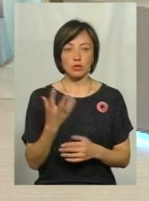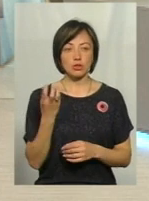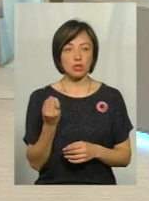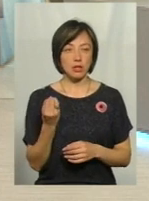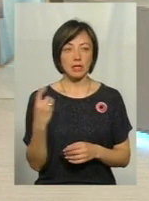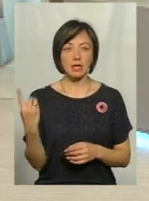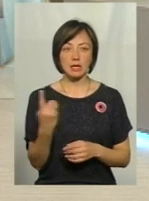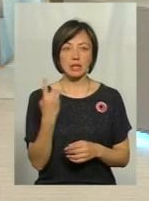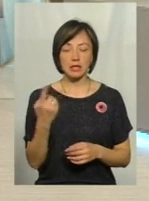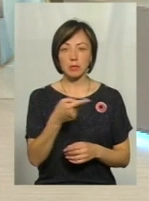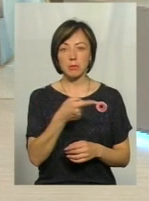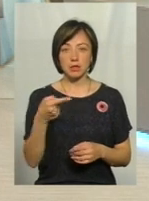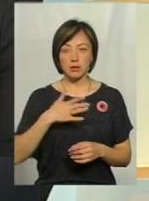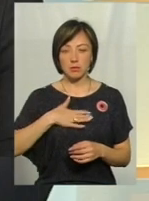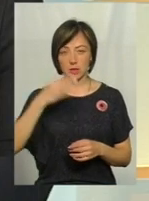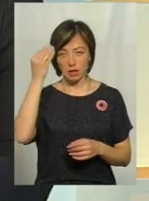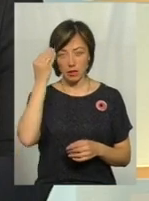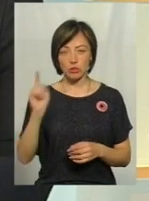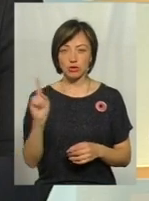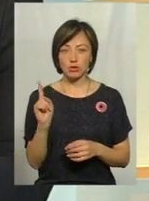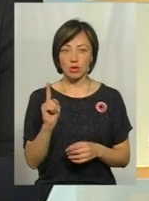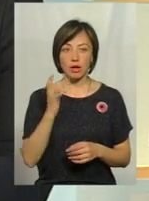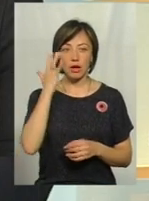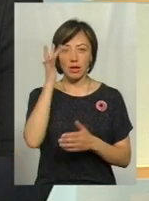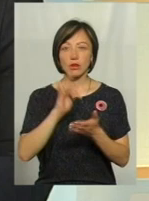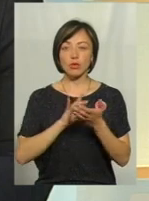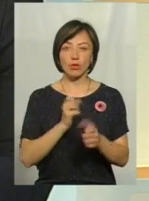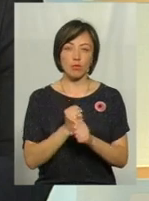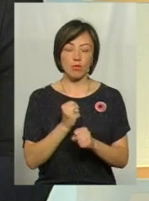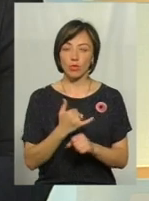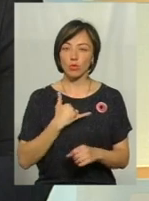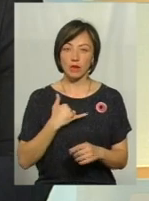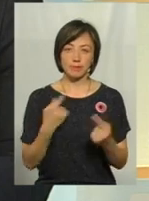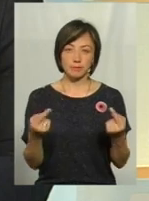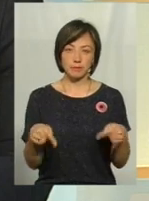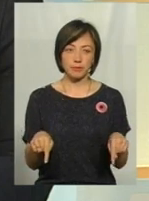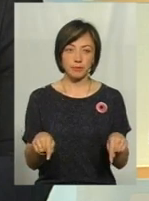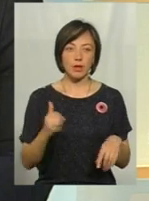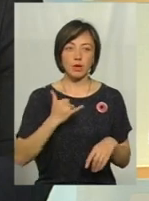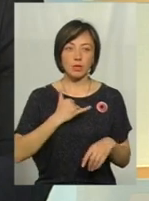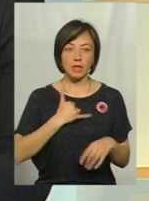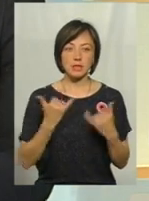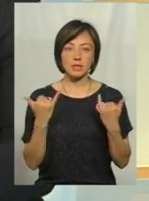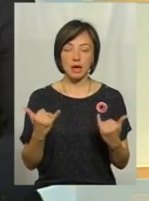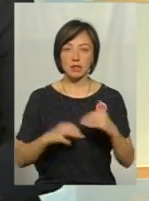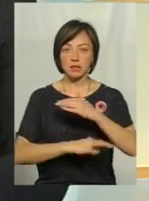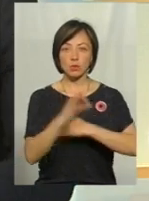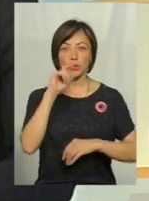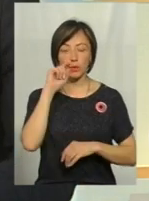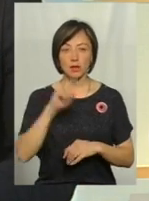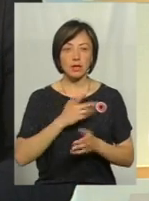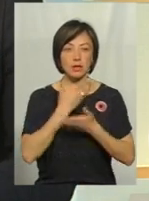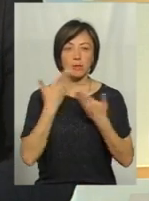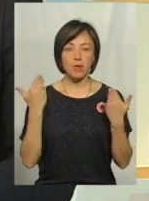єдиний мінус, на мій погляд, це те, що ідеологічна робота в нас дуже занепала. В нас зараз на Сході України